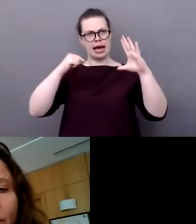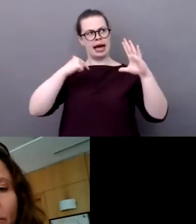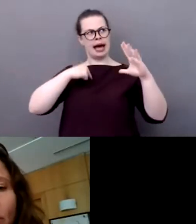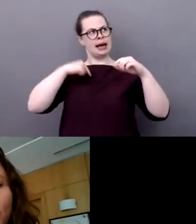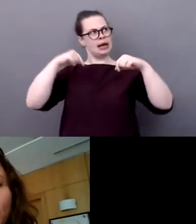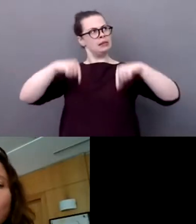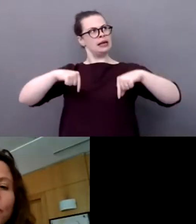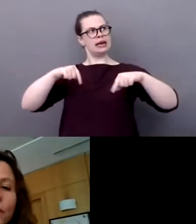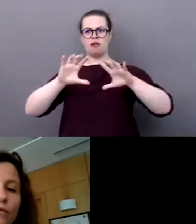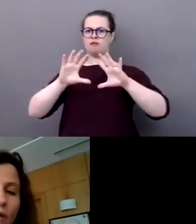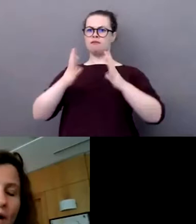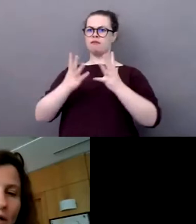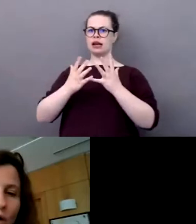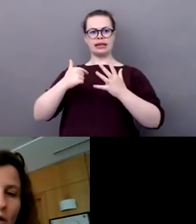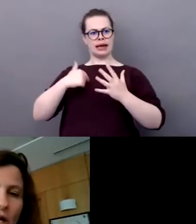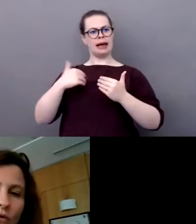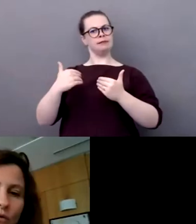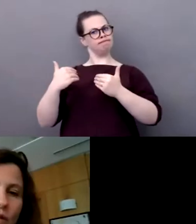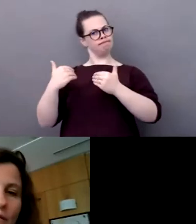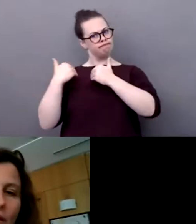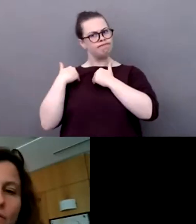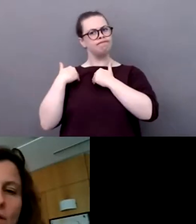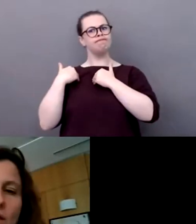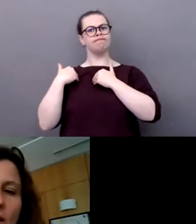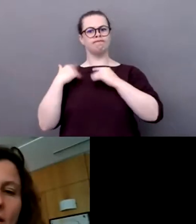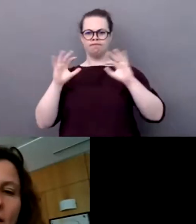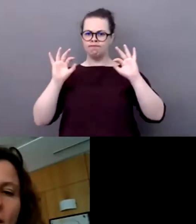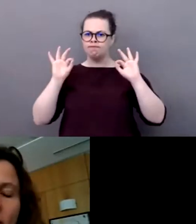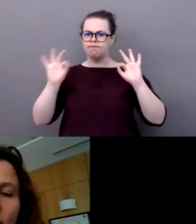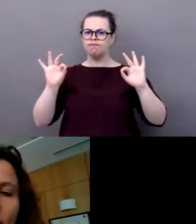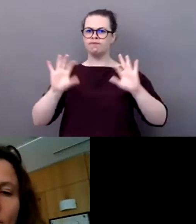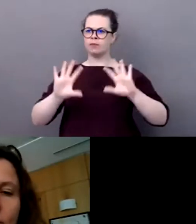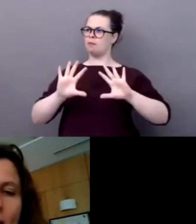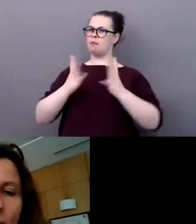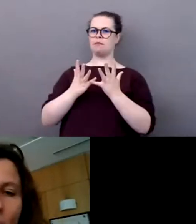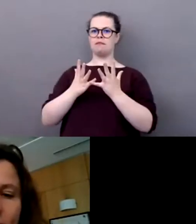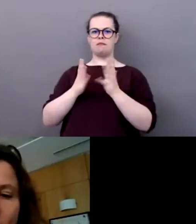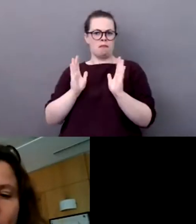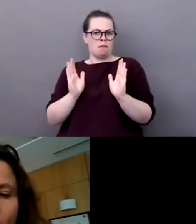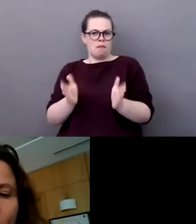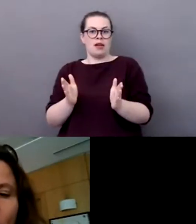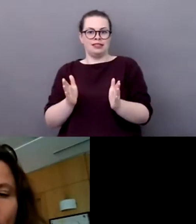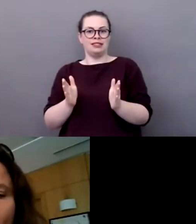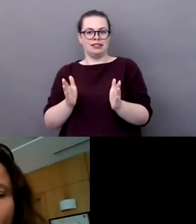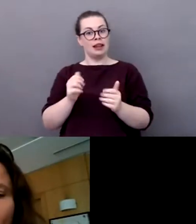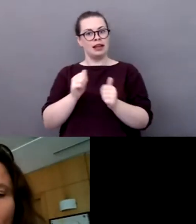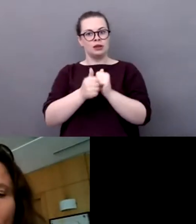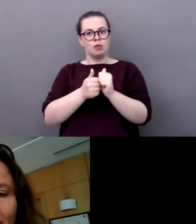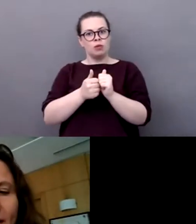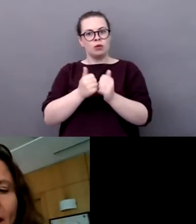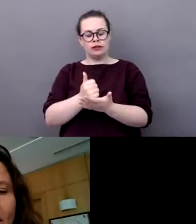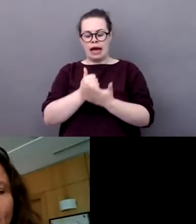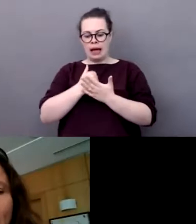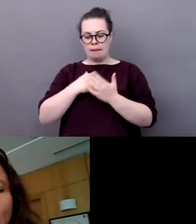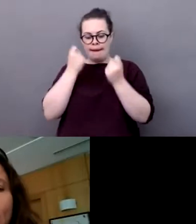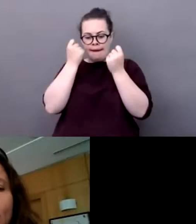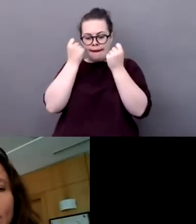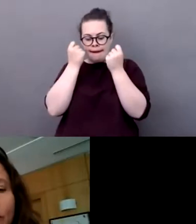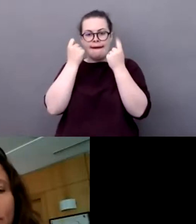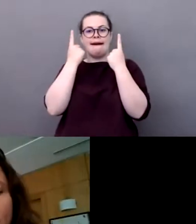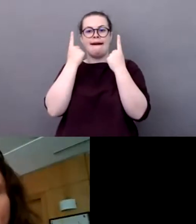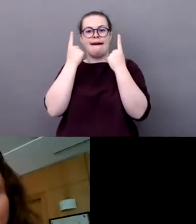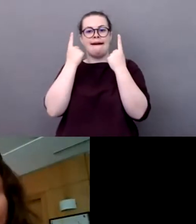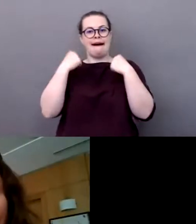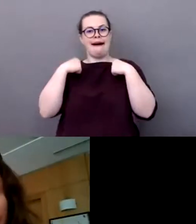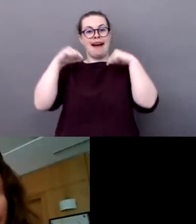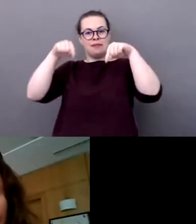sportives, comme on le fait nous au travers de la charte ou au travers de ces apprentissages fondamentaux à l'école maternelle. Nous